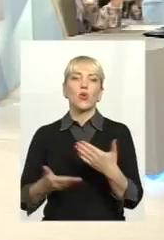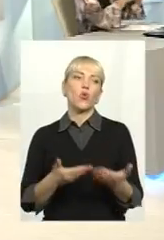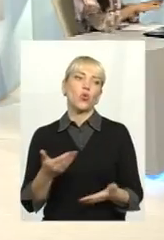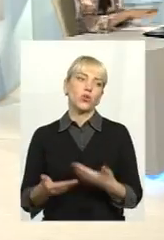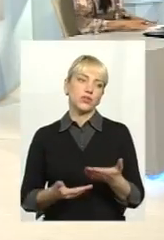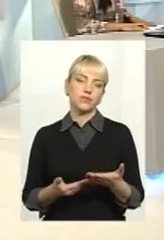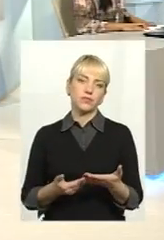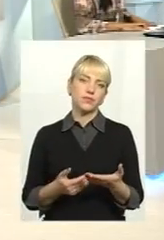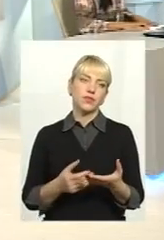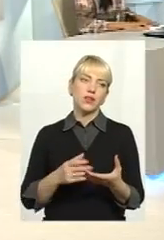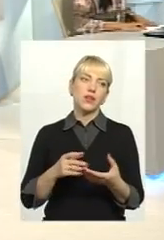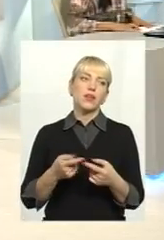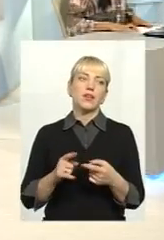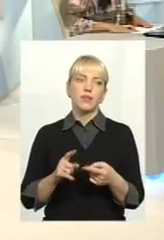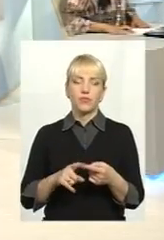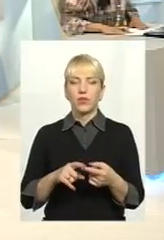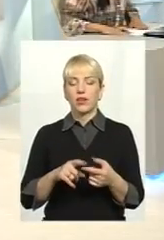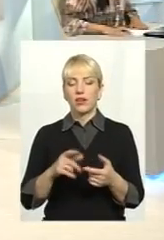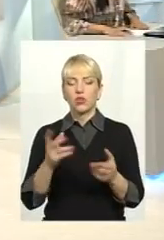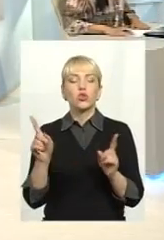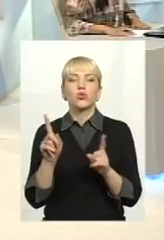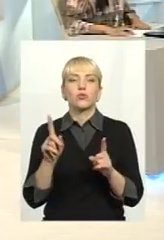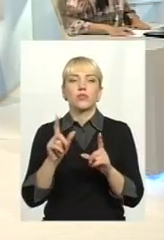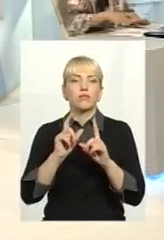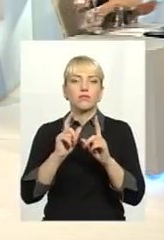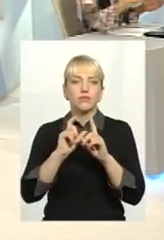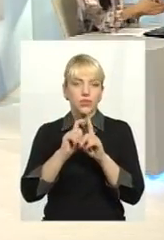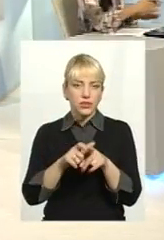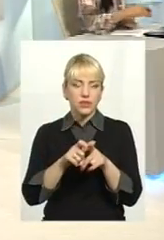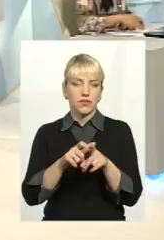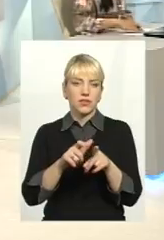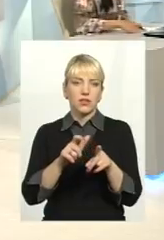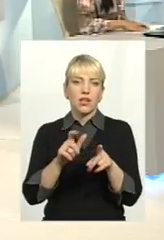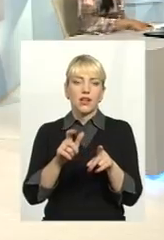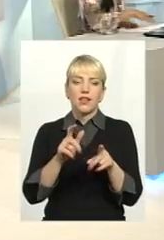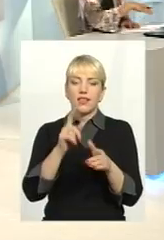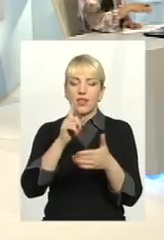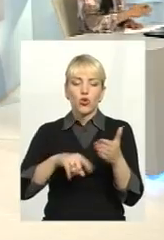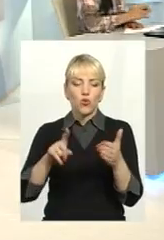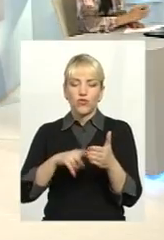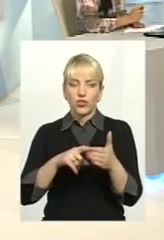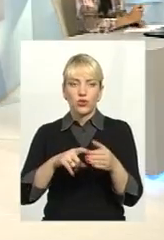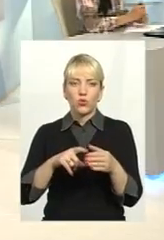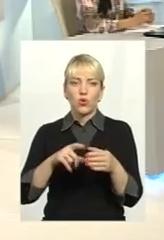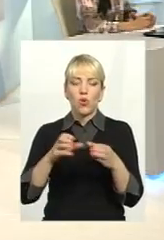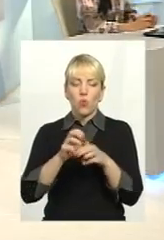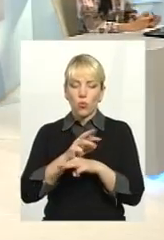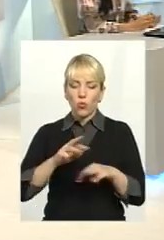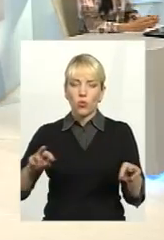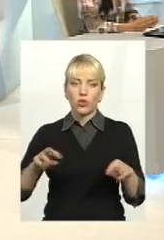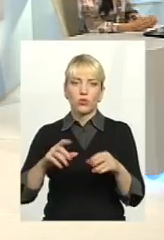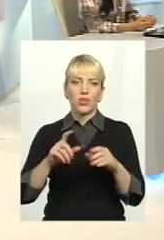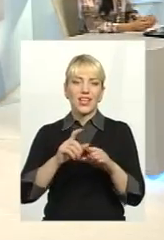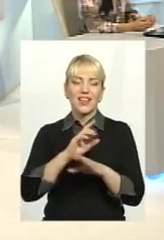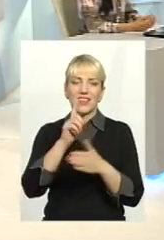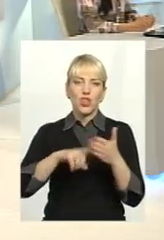В цьому світі недовіру уряду, недовіру парламенту вирішують за допомогою виборів. Я з вашого